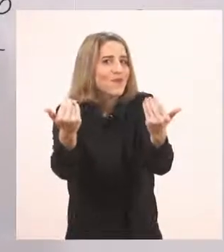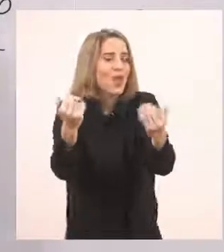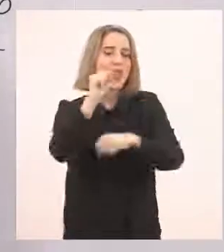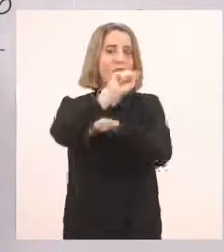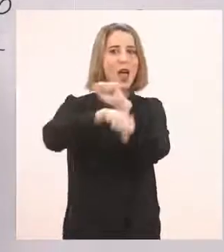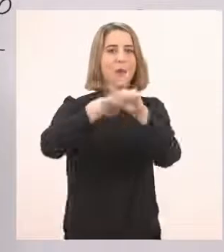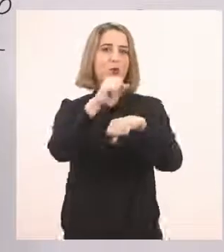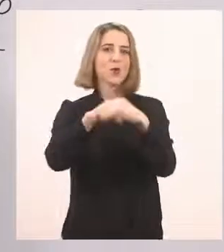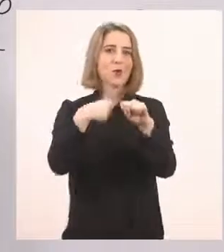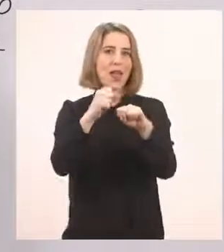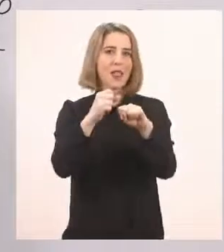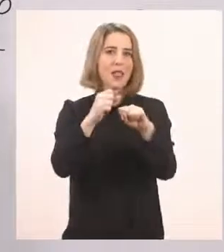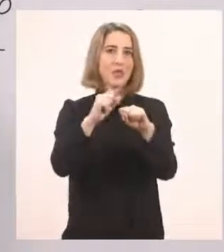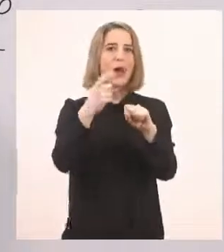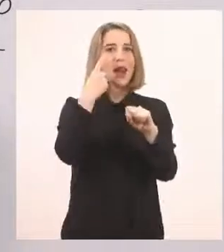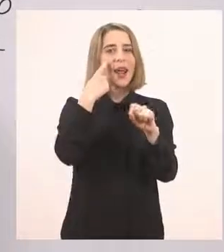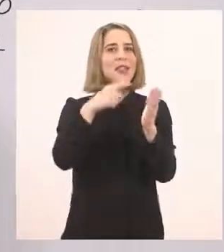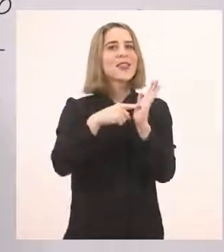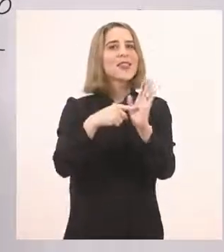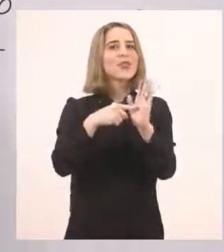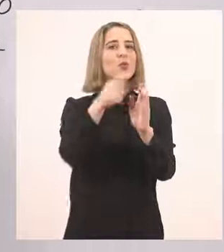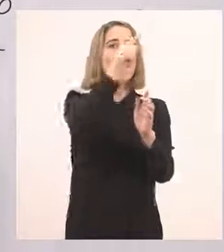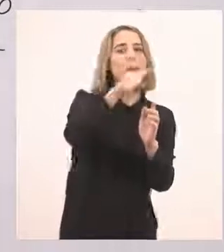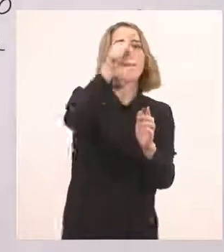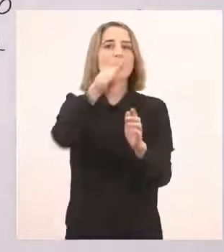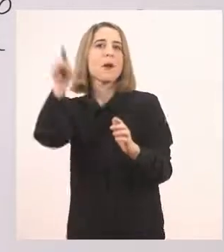όπου δυσκολευόμαστε, θα βάλουμε και τις αγκαλίτσες από κάτω, εντάξει?